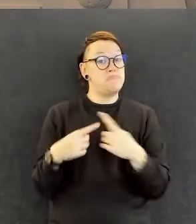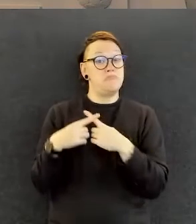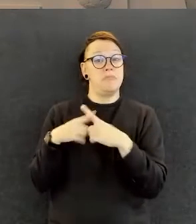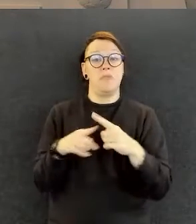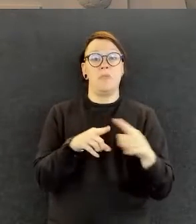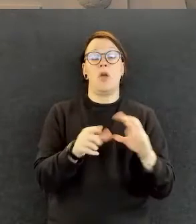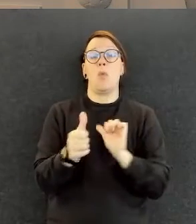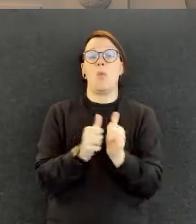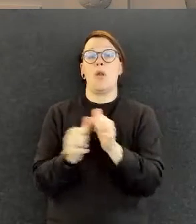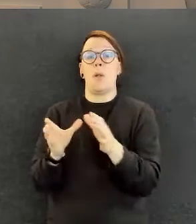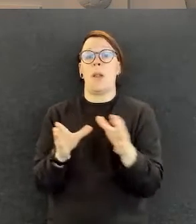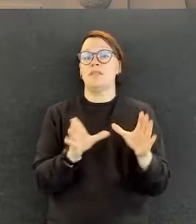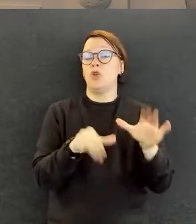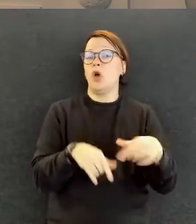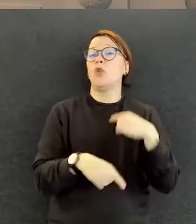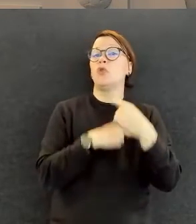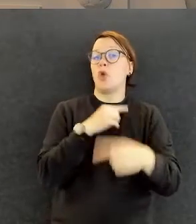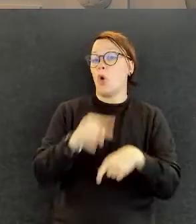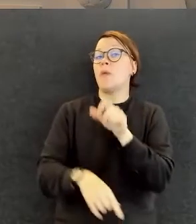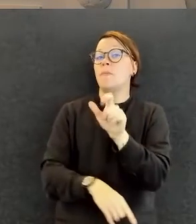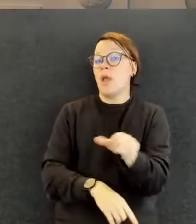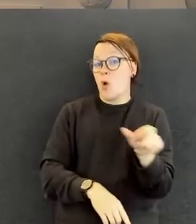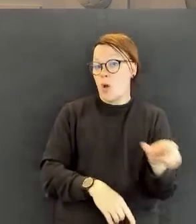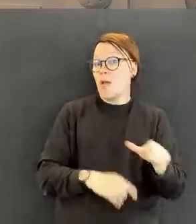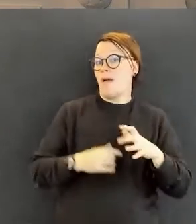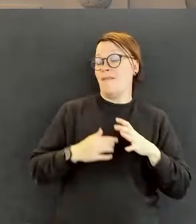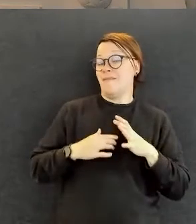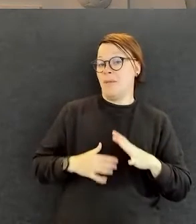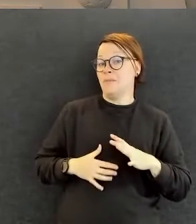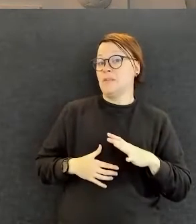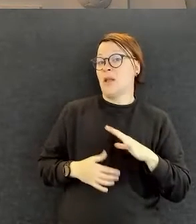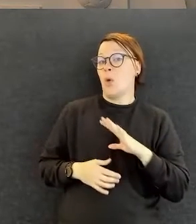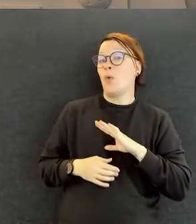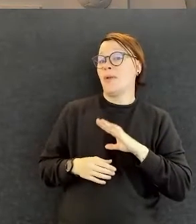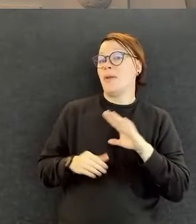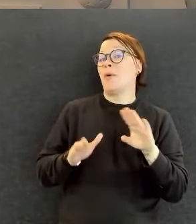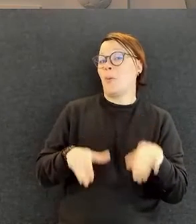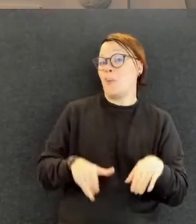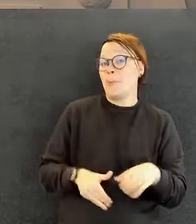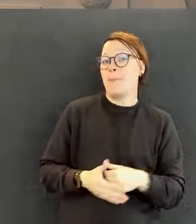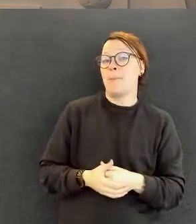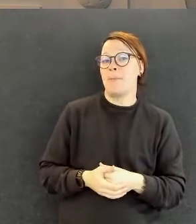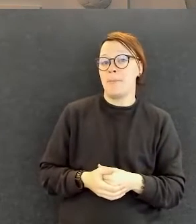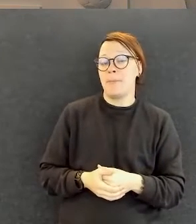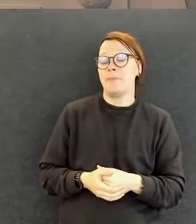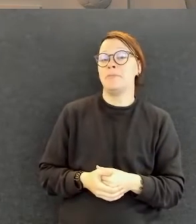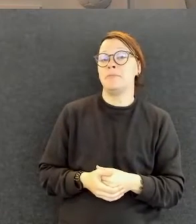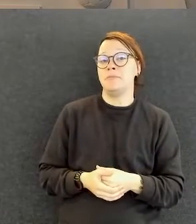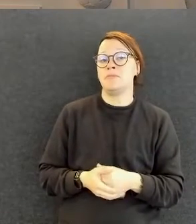valiokuntatyöskentelyssä tai jossain muussa luottamustoimessa on vammaisia henkilöitä.